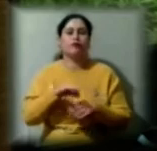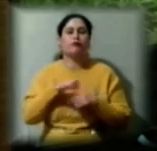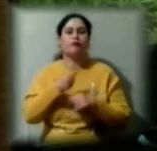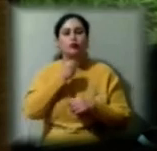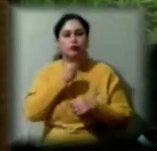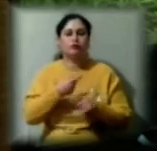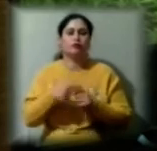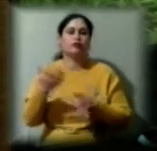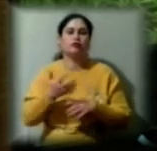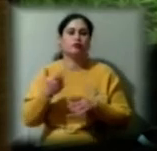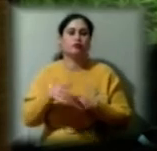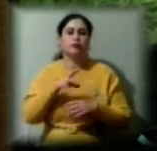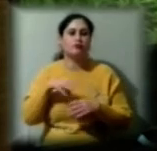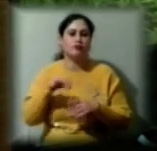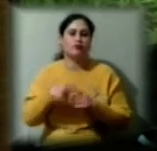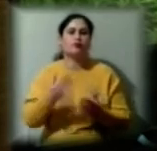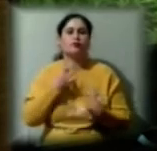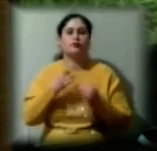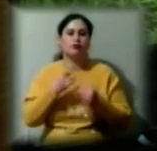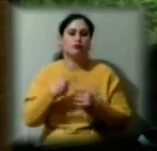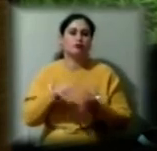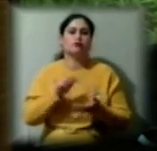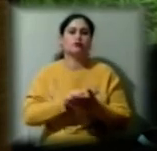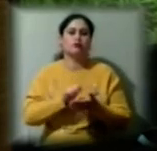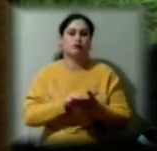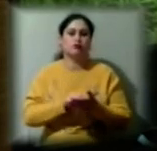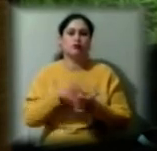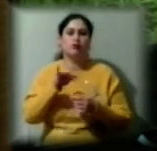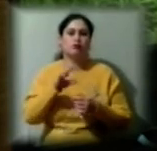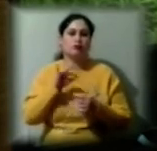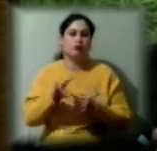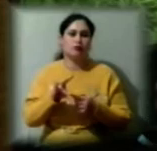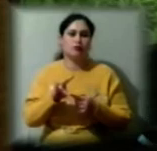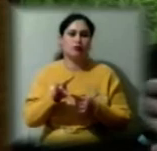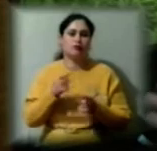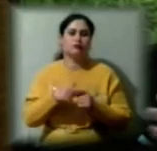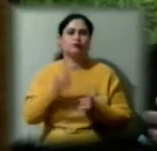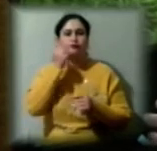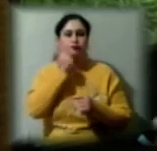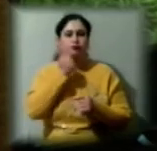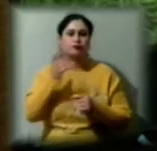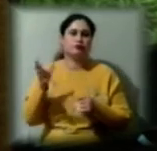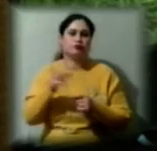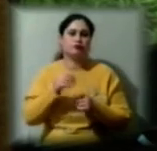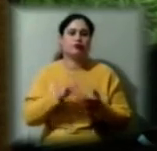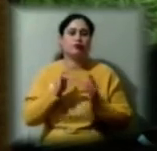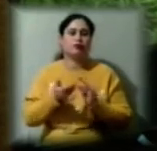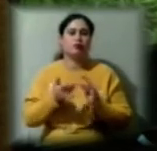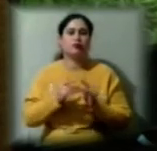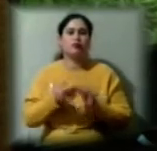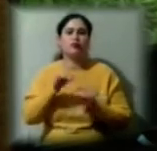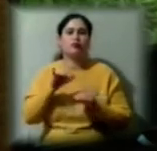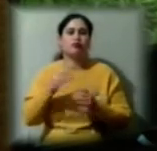спілкуємось, займаємось онлайн. Дякуємо всім інтернет-платформам, які дають